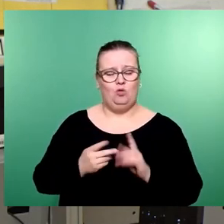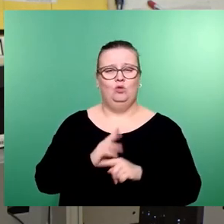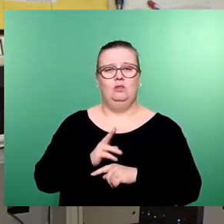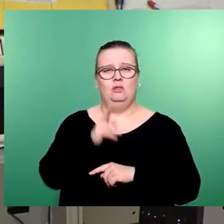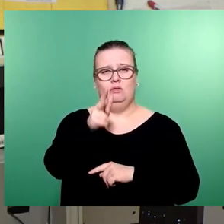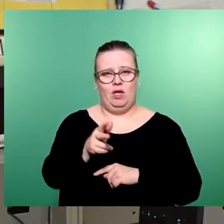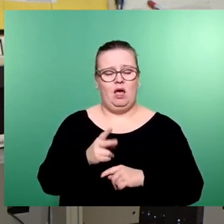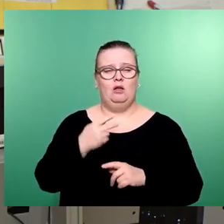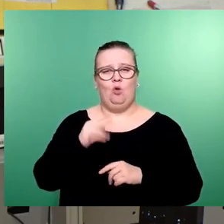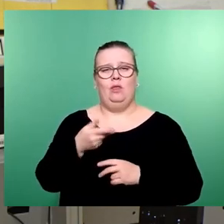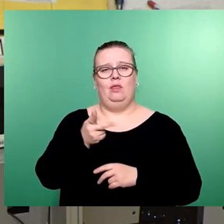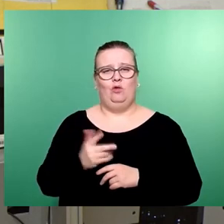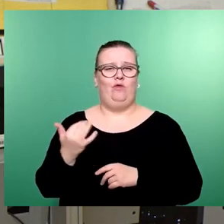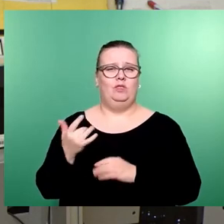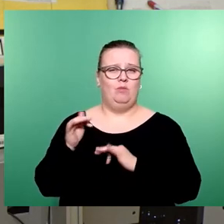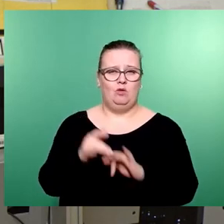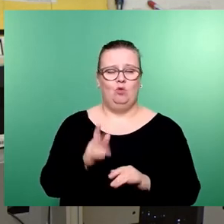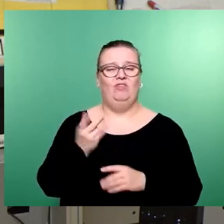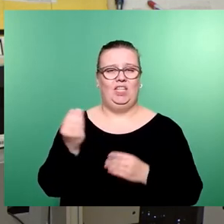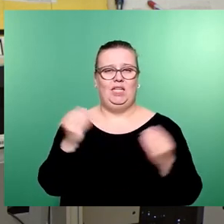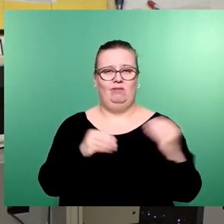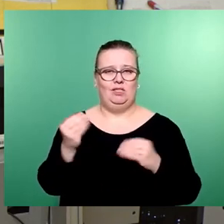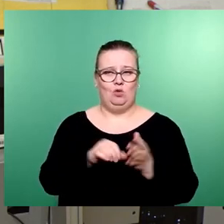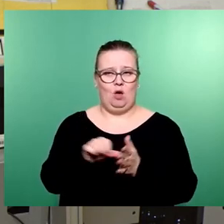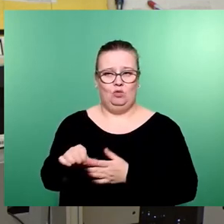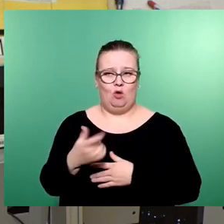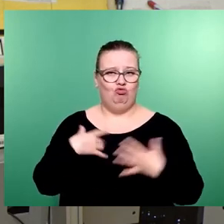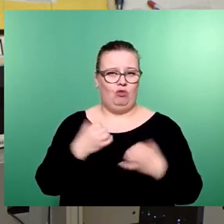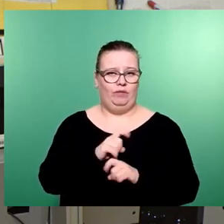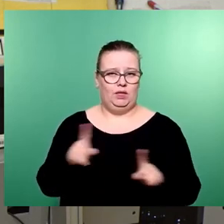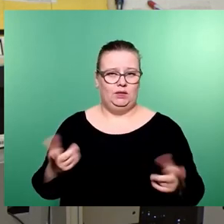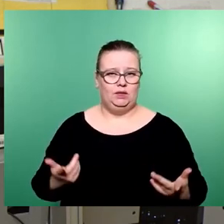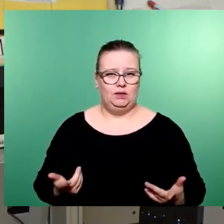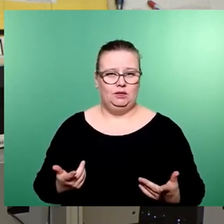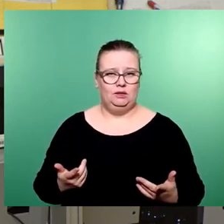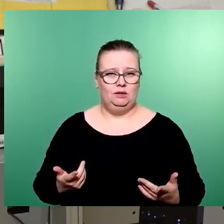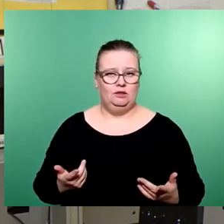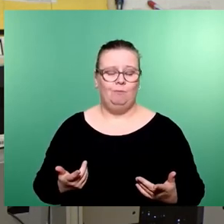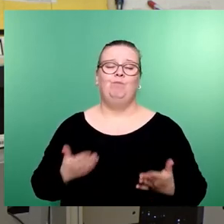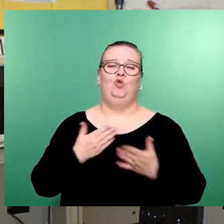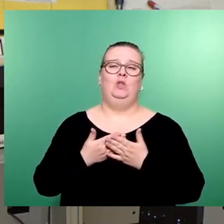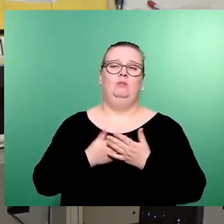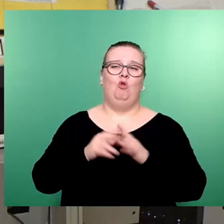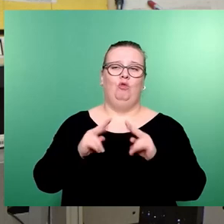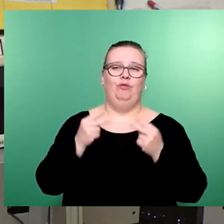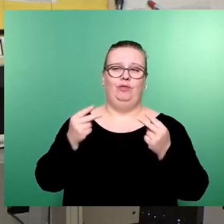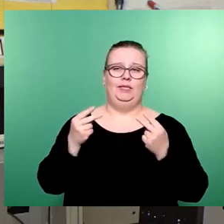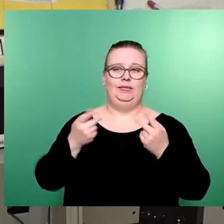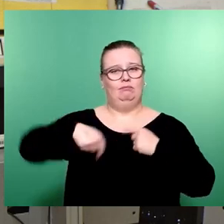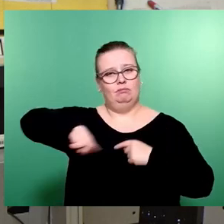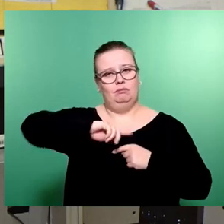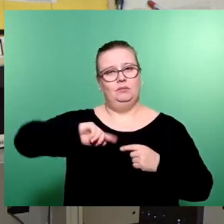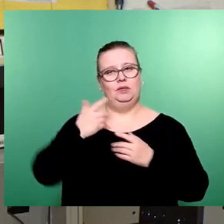350 Millionen Investitionsauszahlungen in dieser Stadt nicht schaffen. Und deshalb ist es nur legitim, wenn wir diese gute